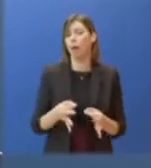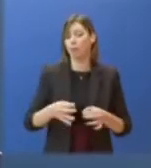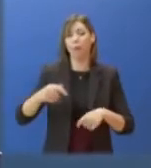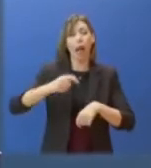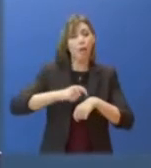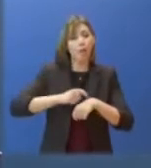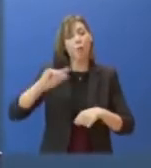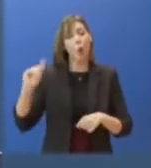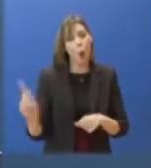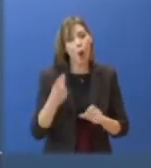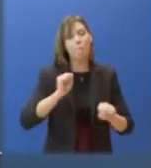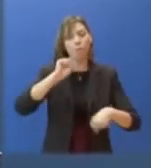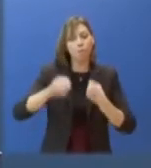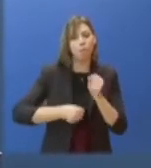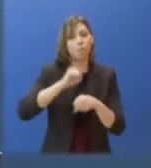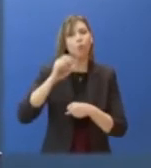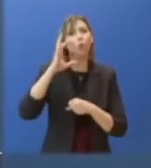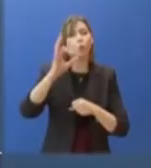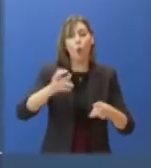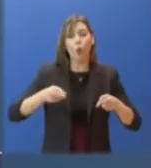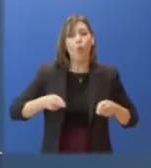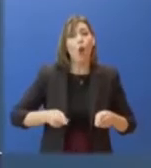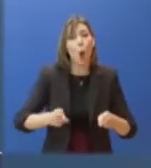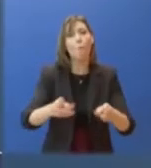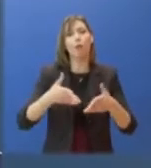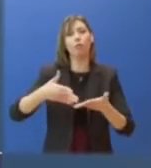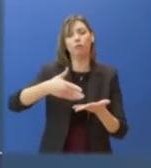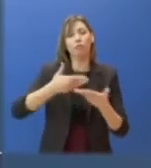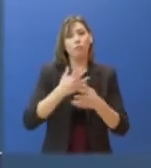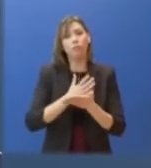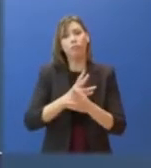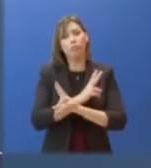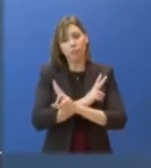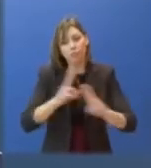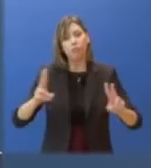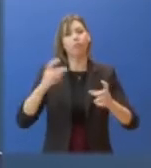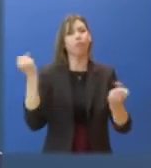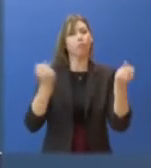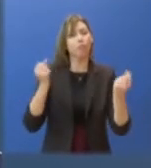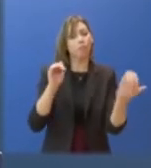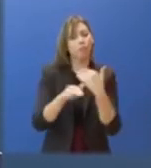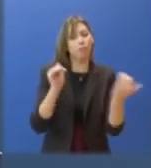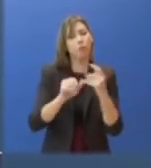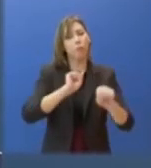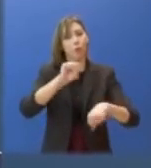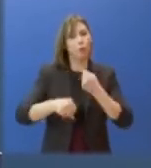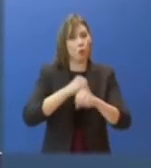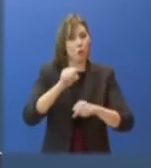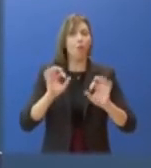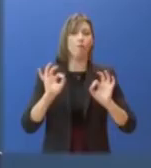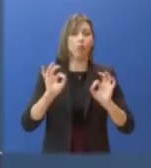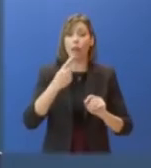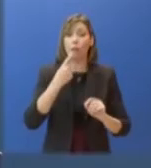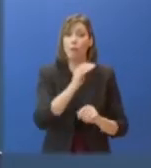σε ισχύ η απαγόρευση κυκλοφορίας για τα βαρέα οχήματα. Όπως είπα και πριν, υπάρχει ισχυρή σύσταση ώστε να περιοριστούν οι μετακινήσεις